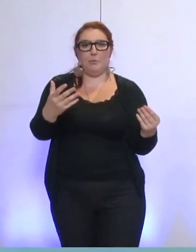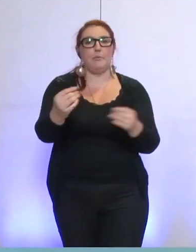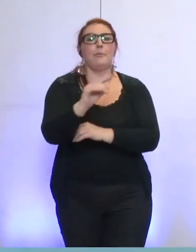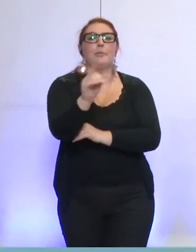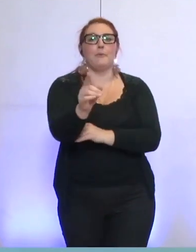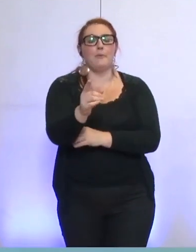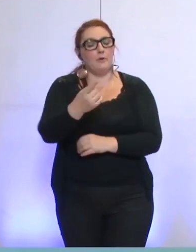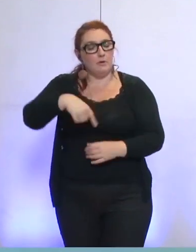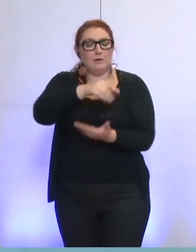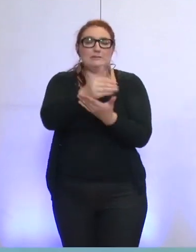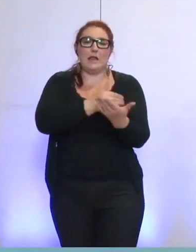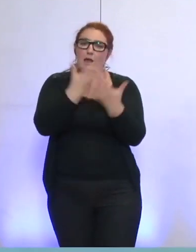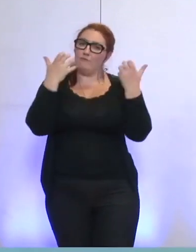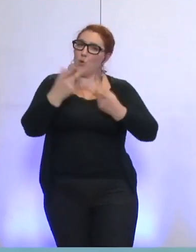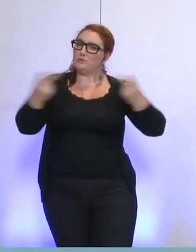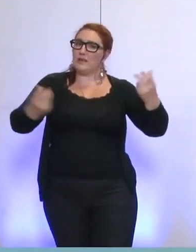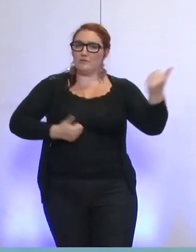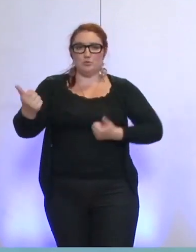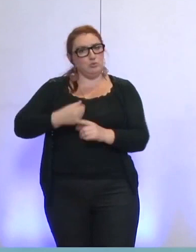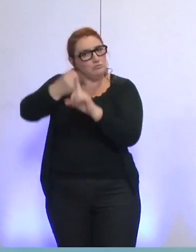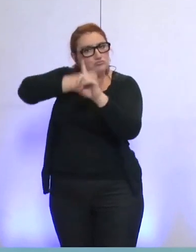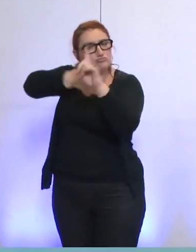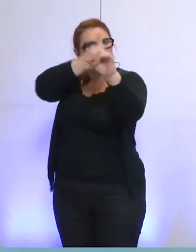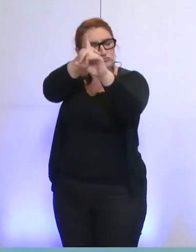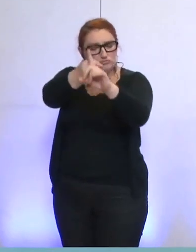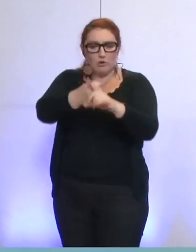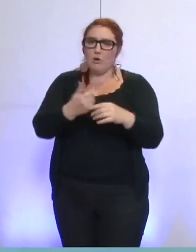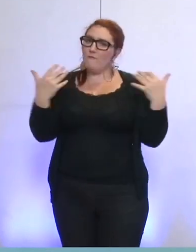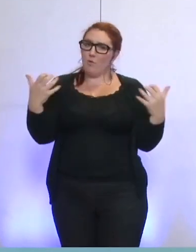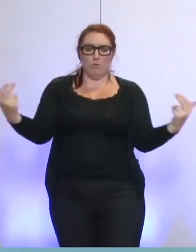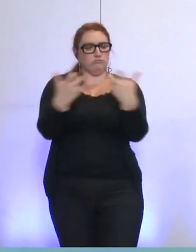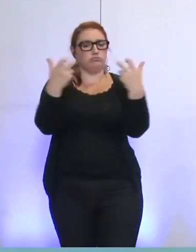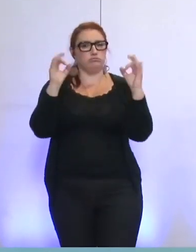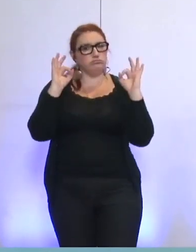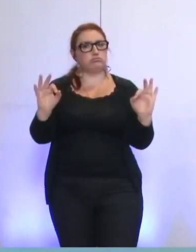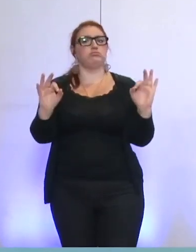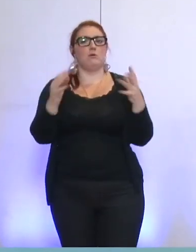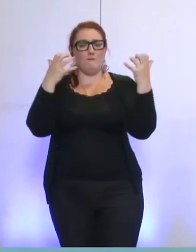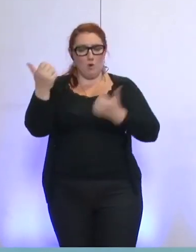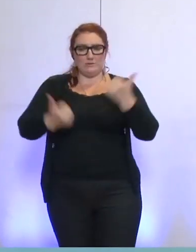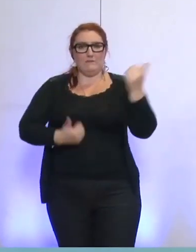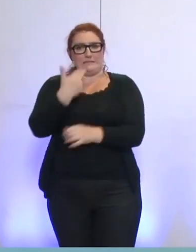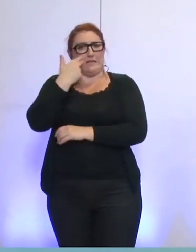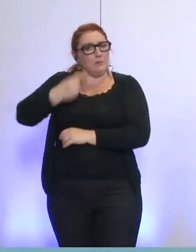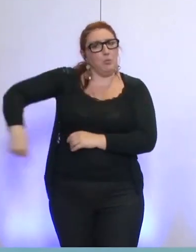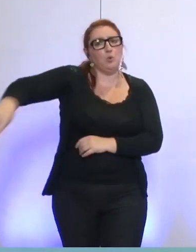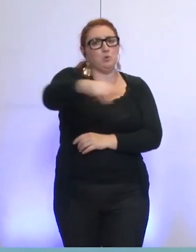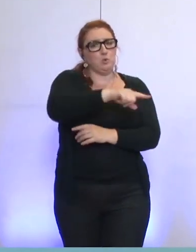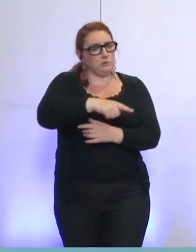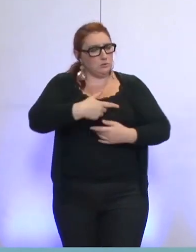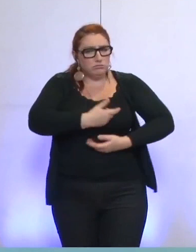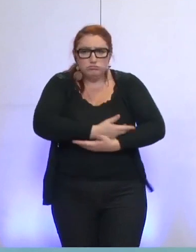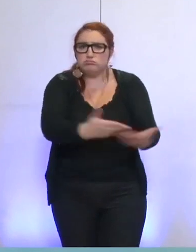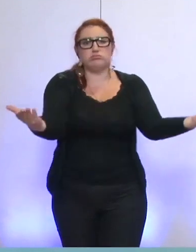de défendre le service public, la péréquation tarifaire, et veulent maintenir un service public de qualité pour tous dans l'intérêt des